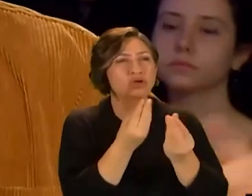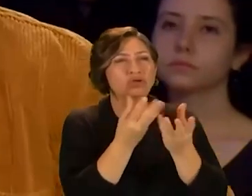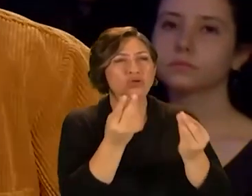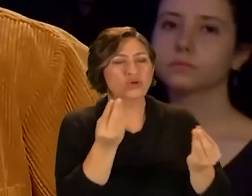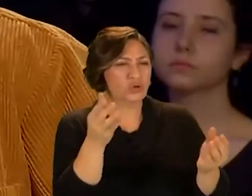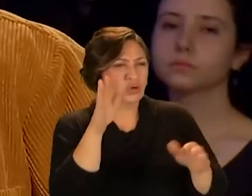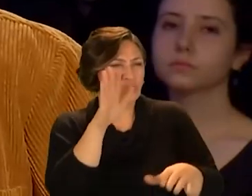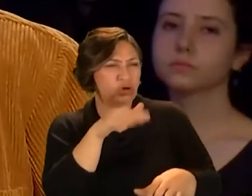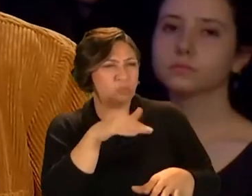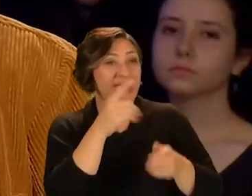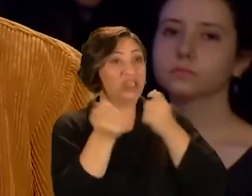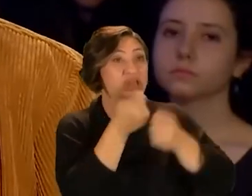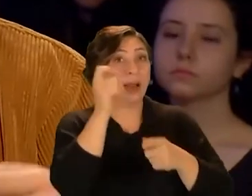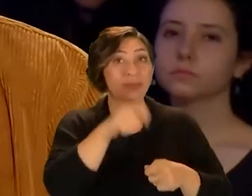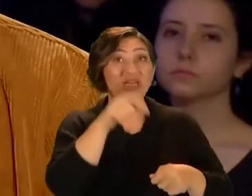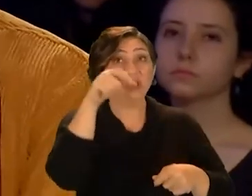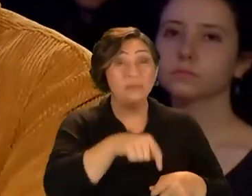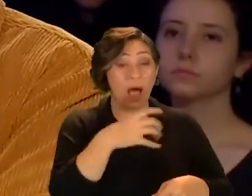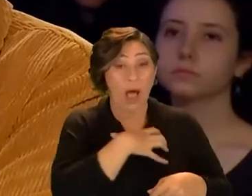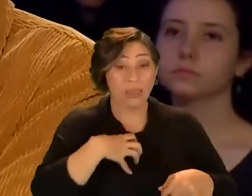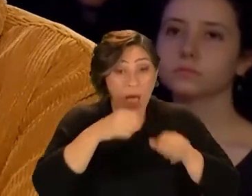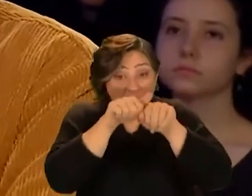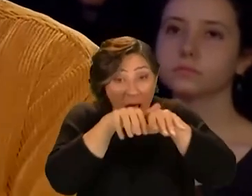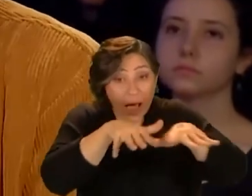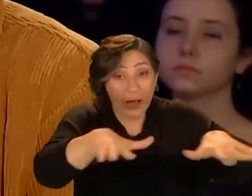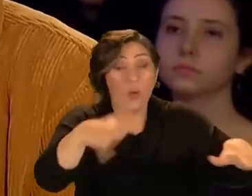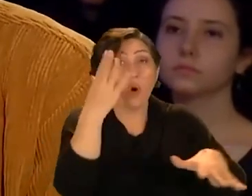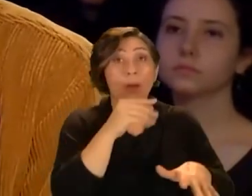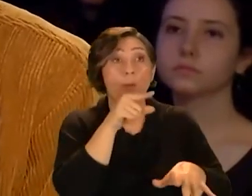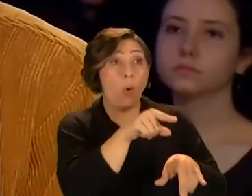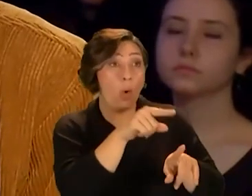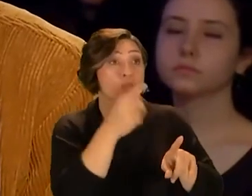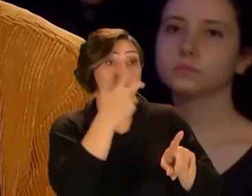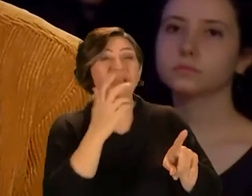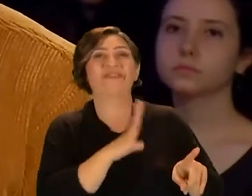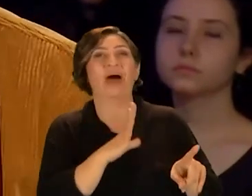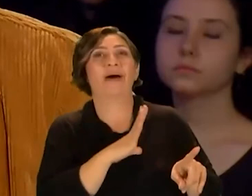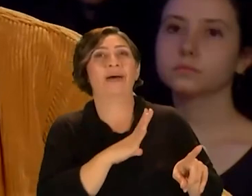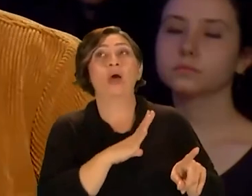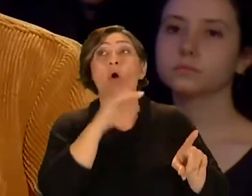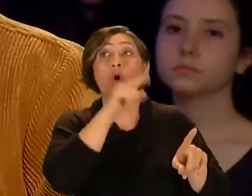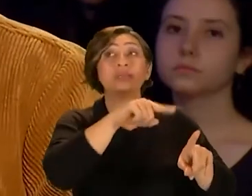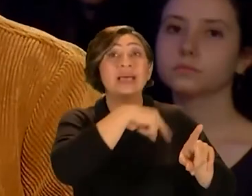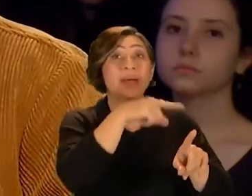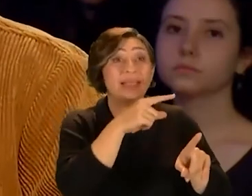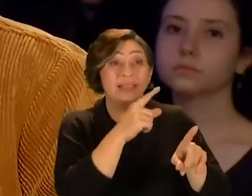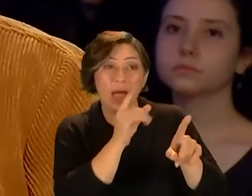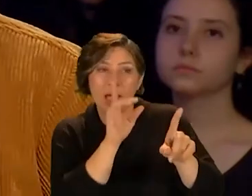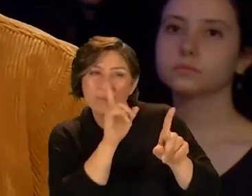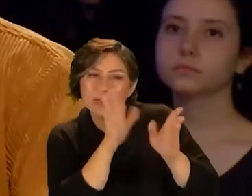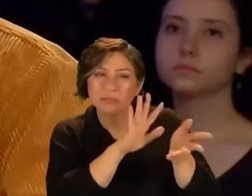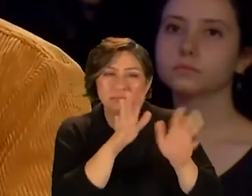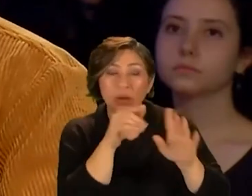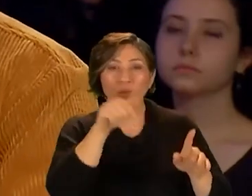Birçok kişinin küçümsediği o zaman işler yaptılar ve şimdi ana akım olarak o alternatif müzik var. Yani o zamanın alternatifi